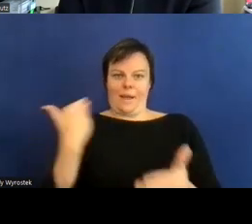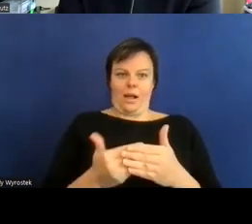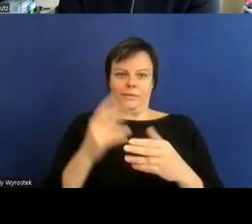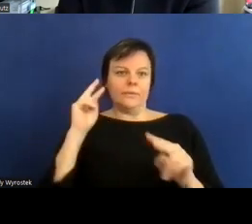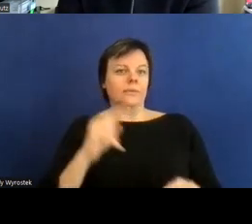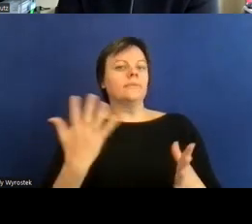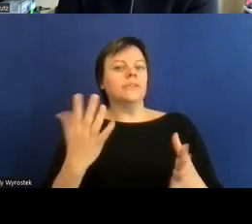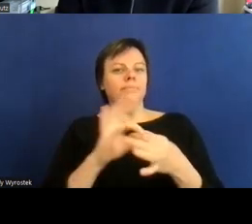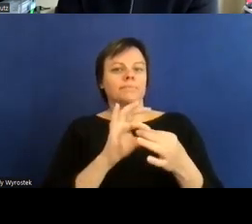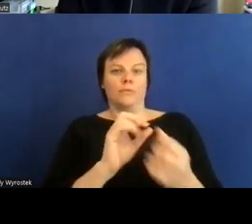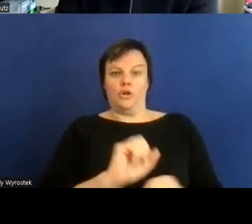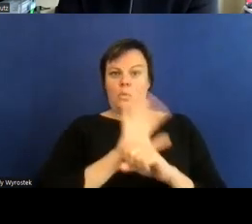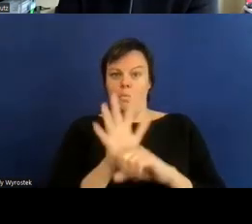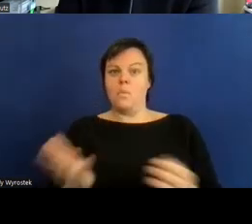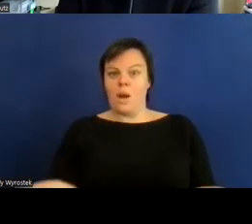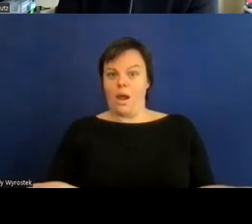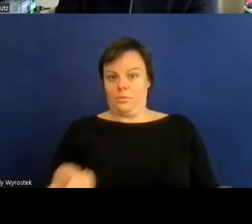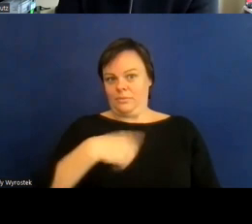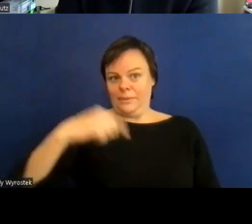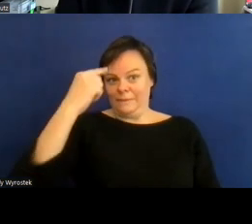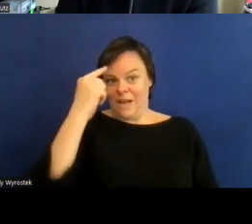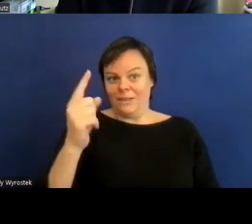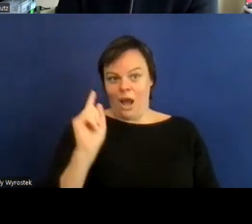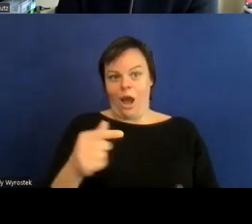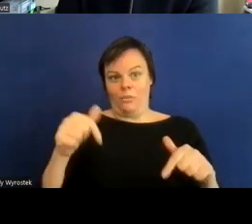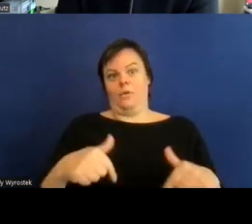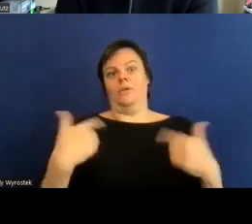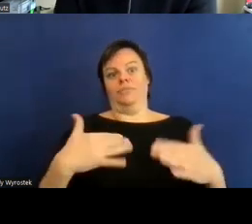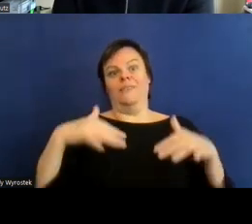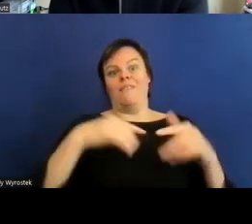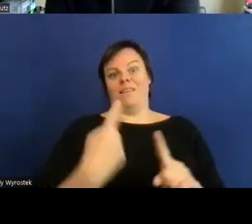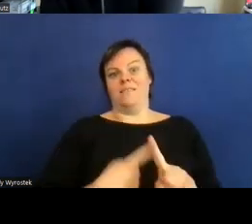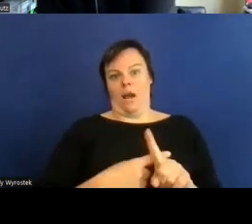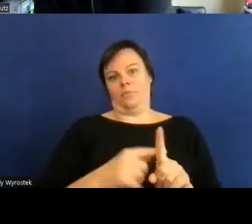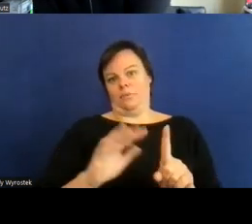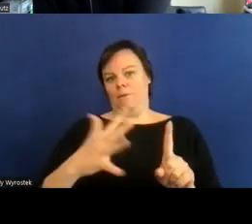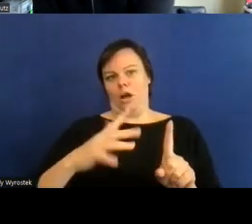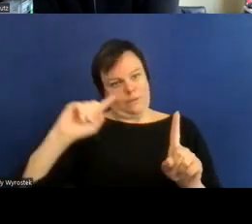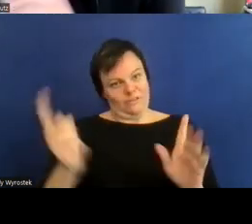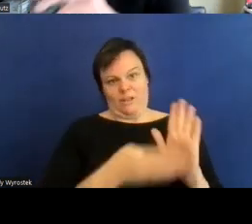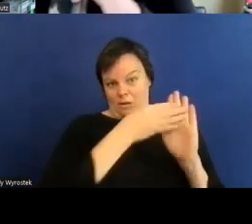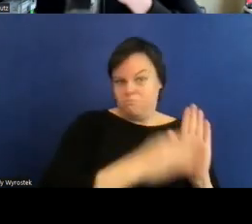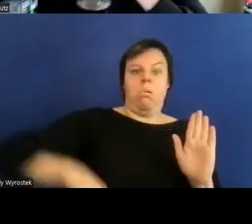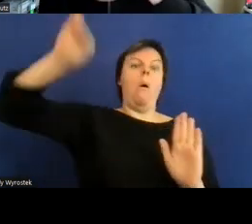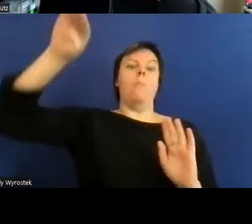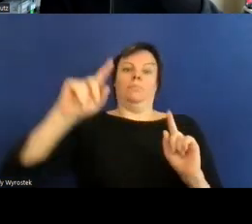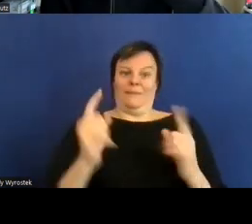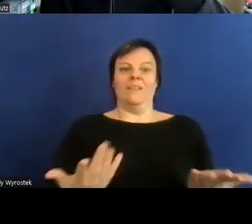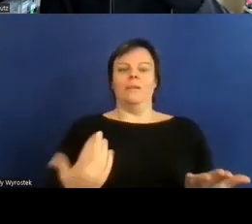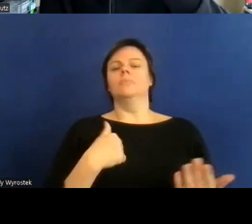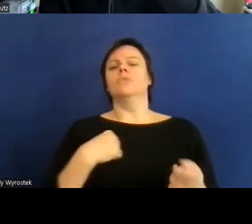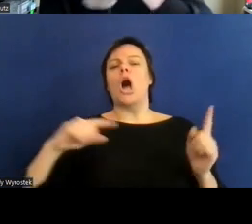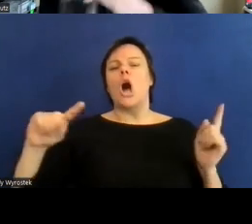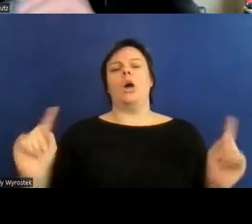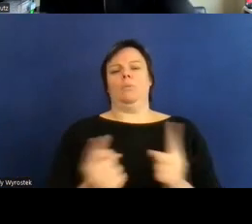zunehmen werden ich möchte kurz eingreifen hier ich sehe fragen im chat ich glaube die sind jetzt auch